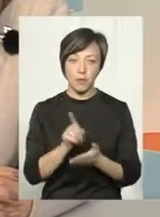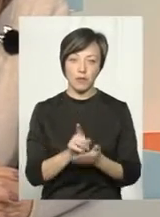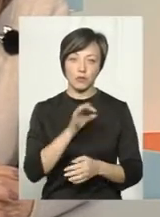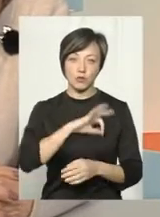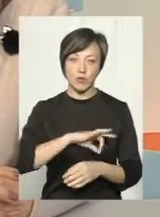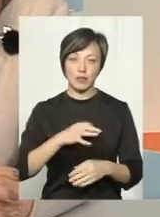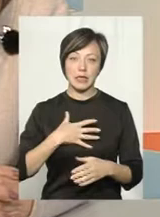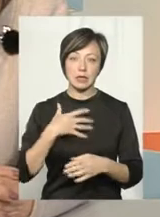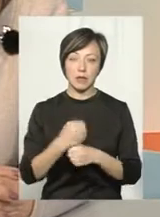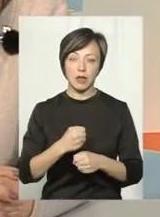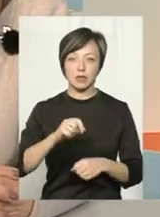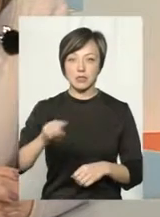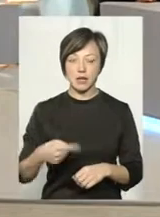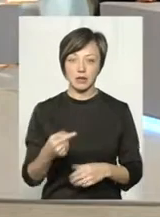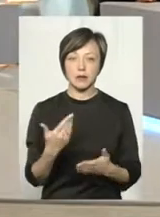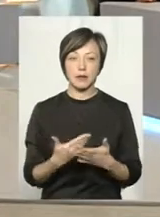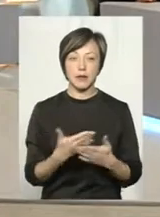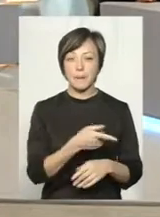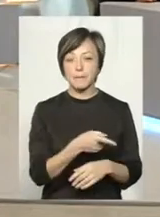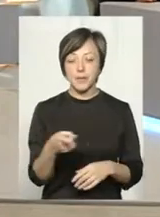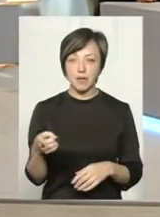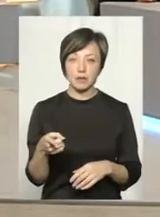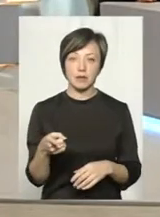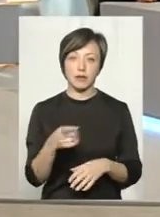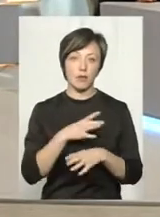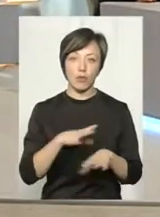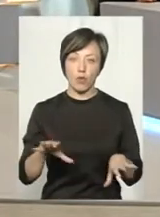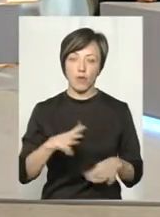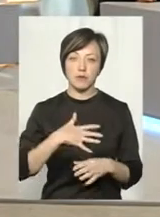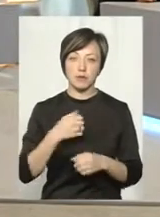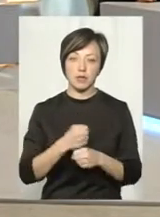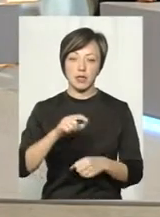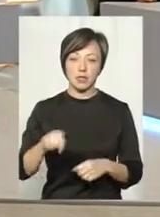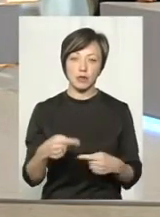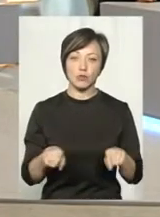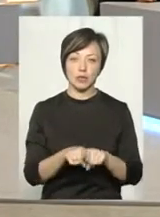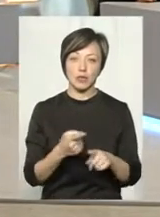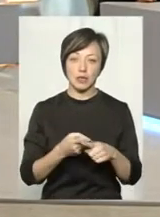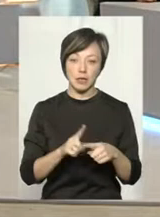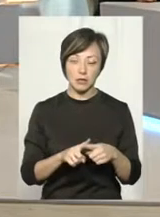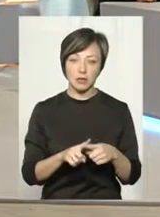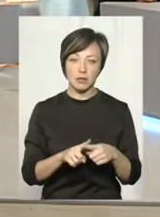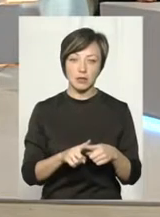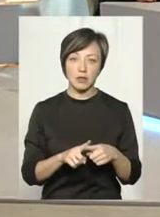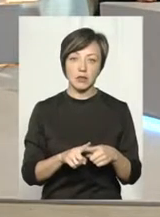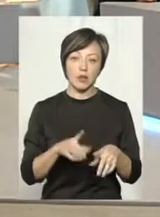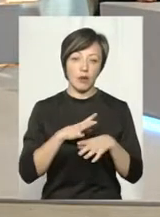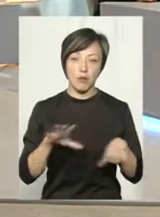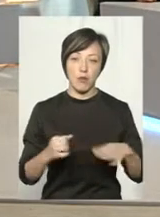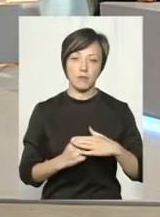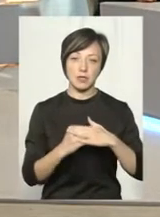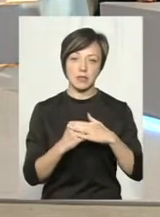якісь дисциплінарні стягнення. На періоди не було дисциплінарних стягнень. Тобто, як можу би казати, не було підстав